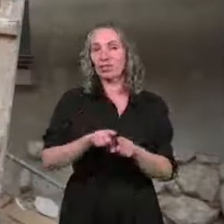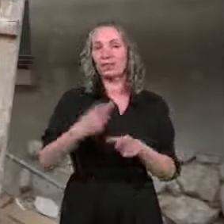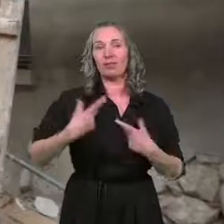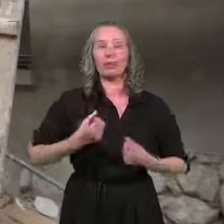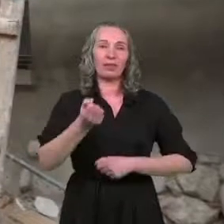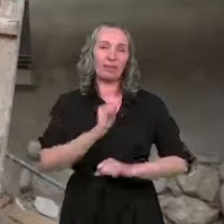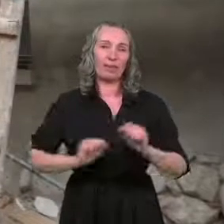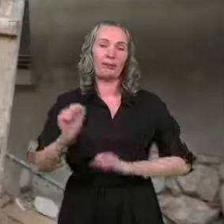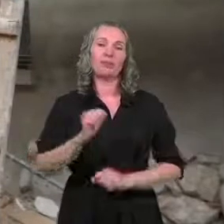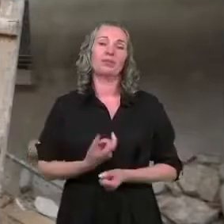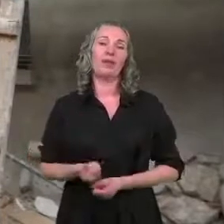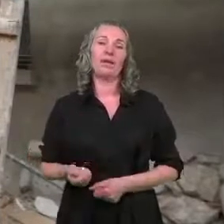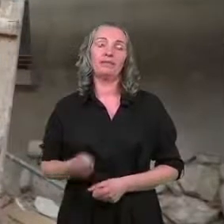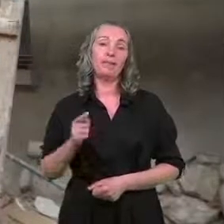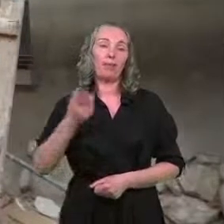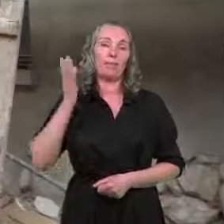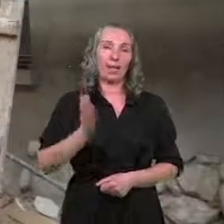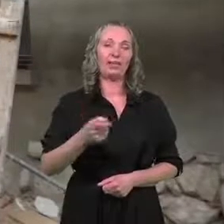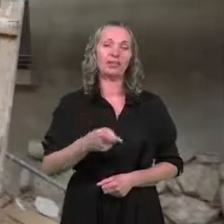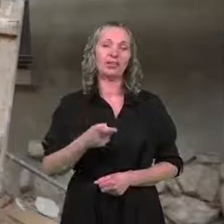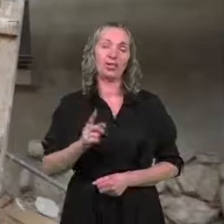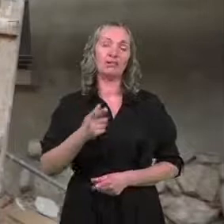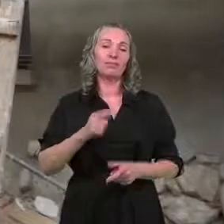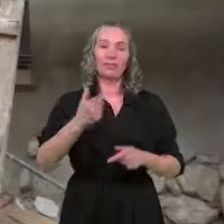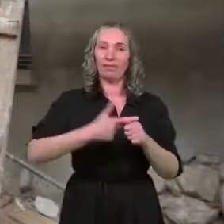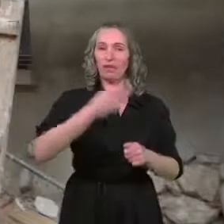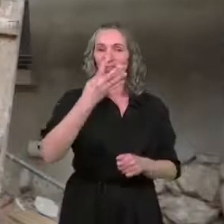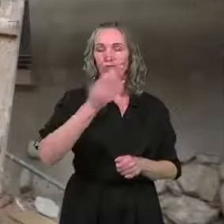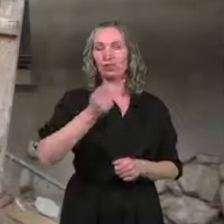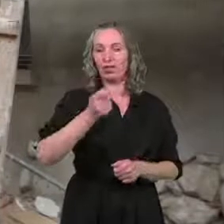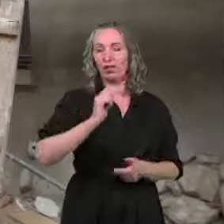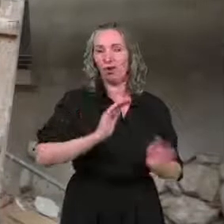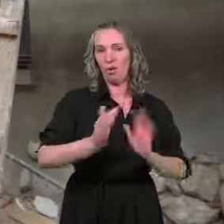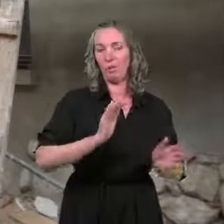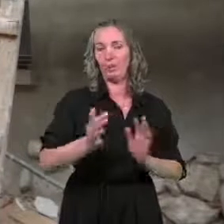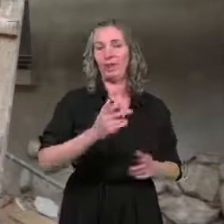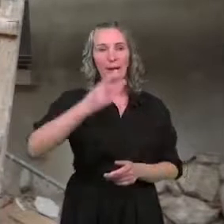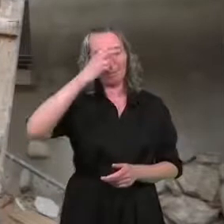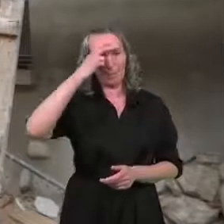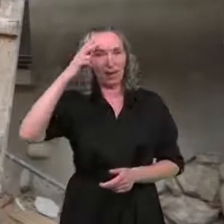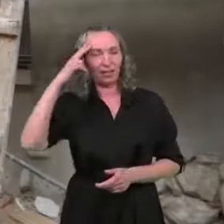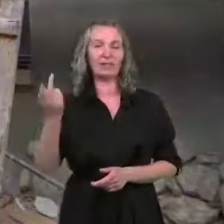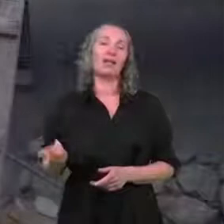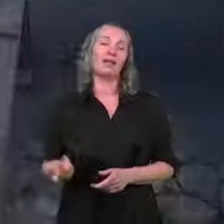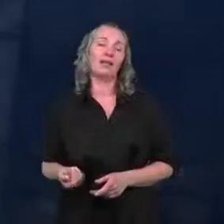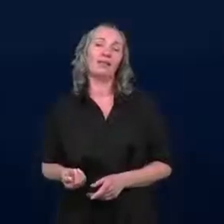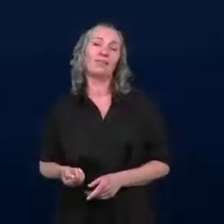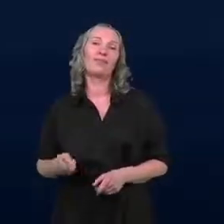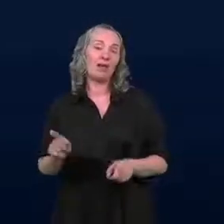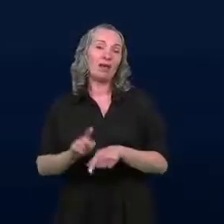niepełnosprawnościami, bo będzie tam zapewniona 24 godzina opieka pielęgniarska, opieka